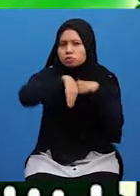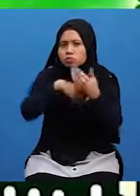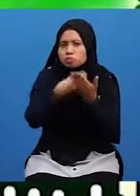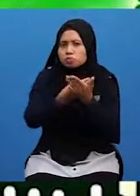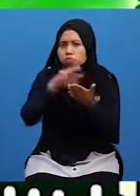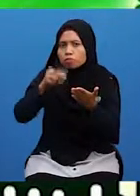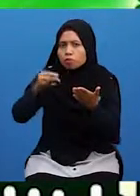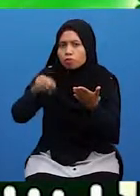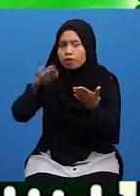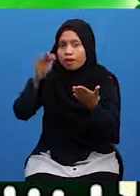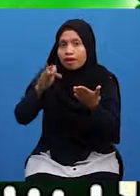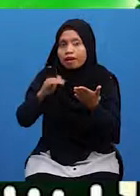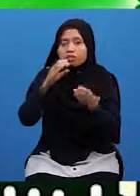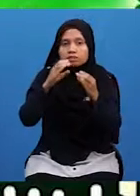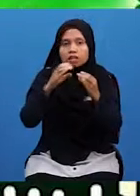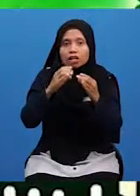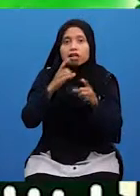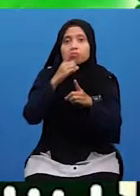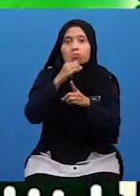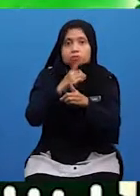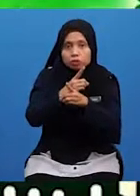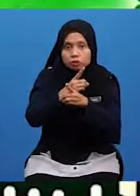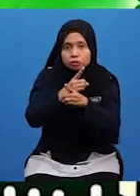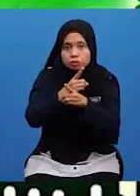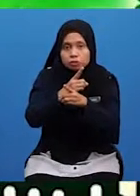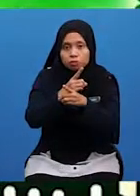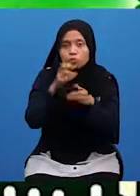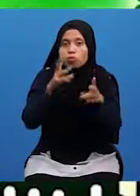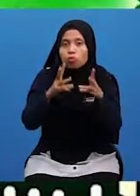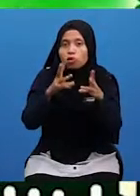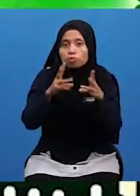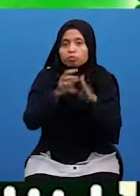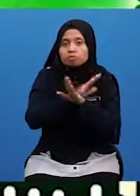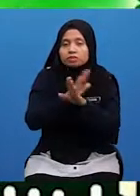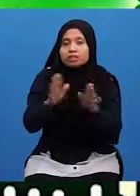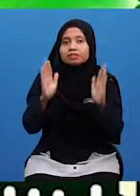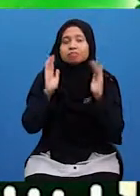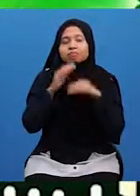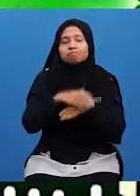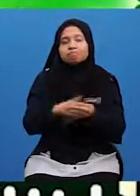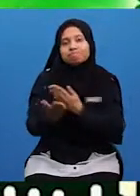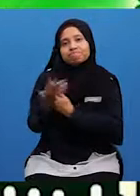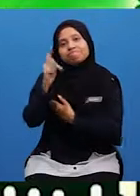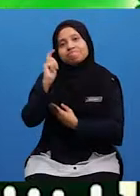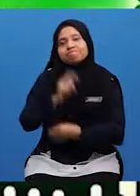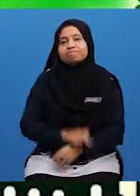yang bercakap benar Mengaku walaupun tidak solat pagi tadi